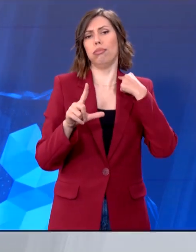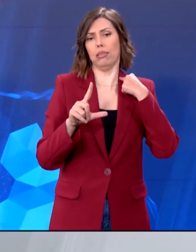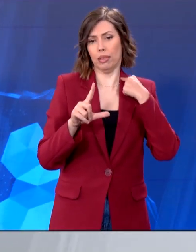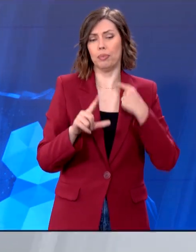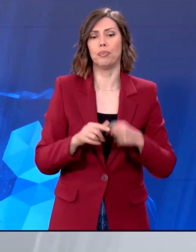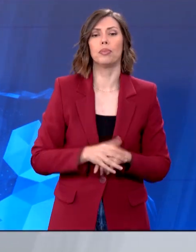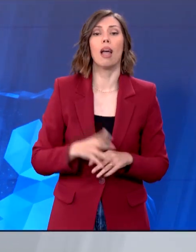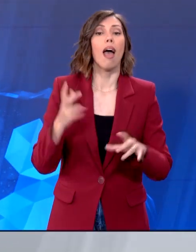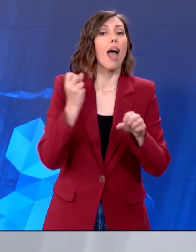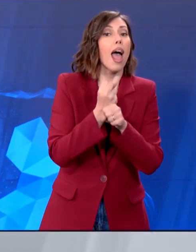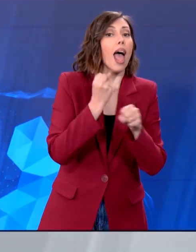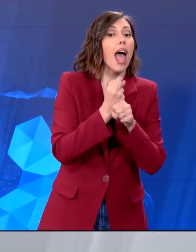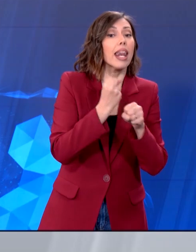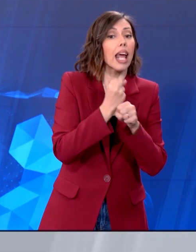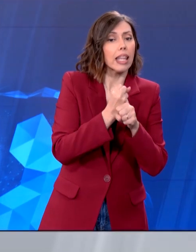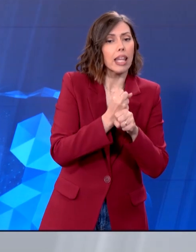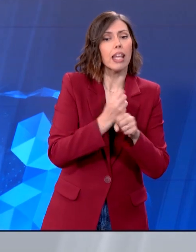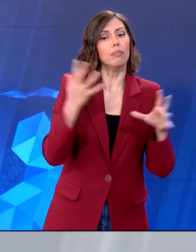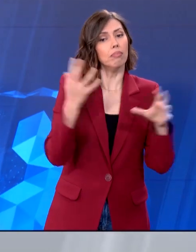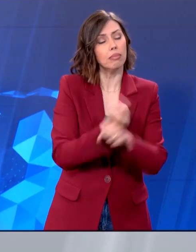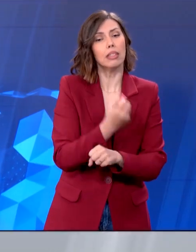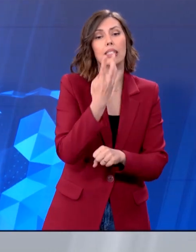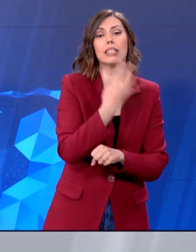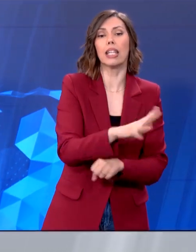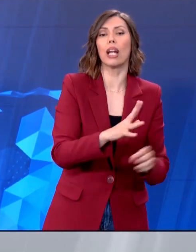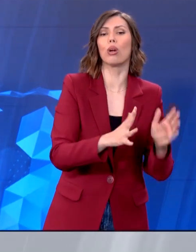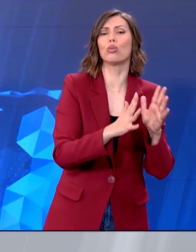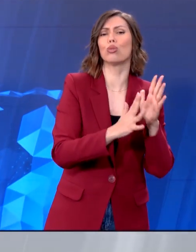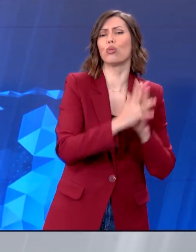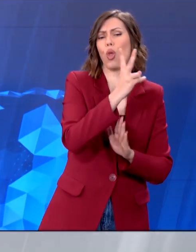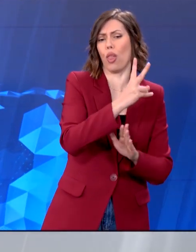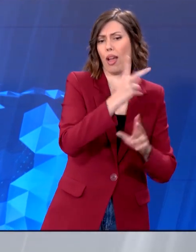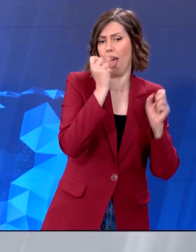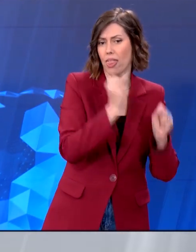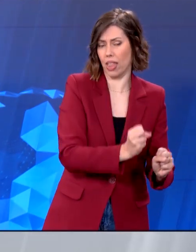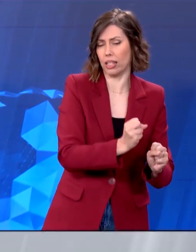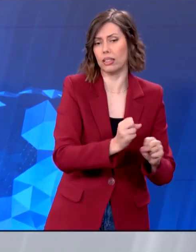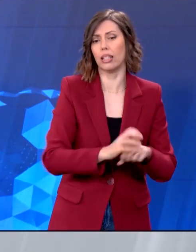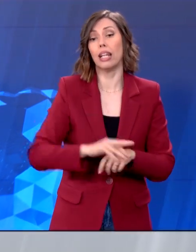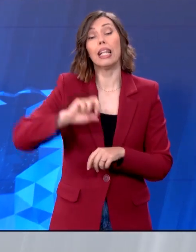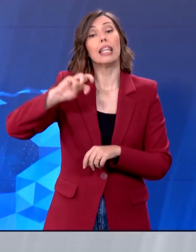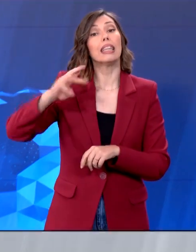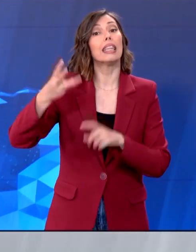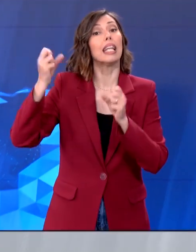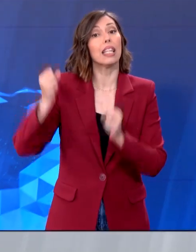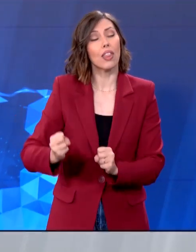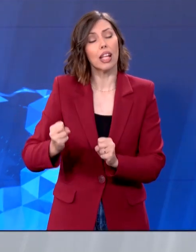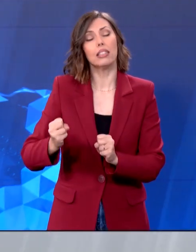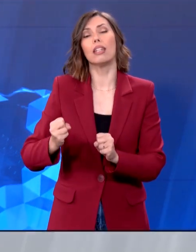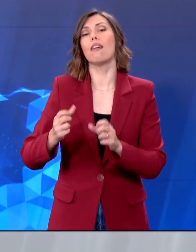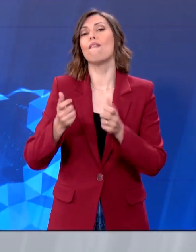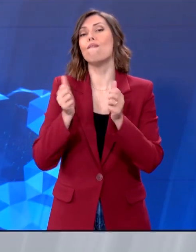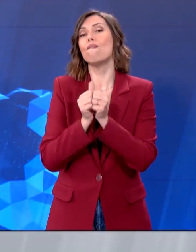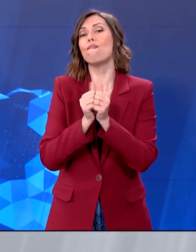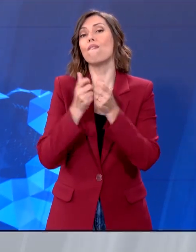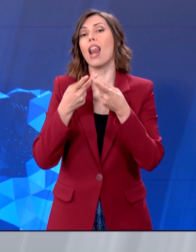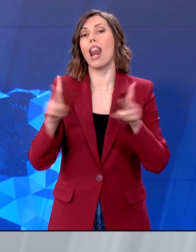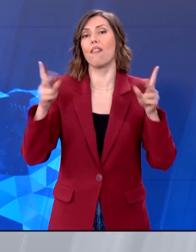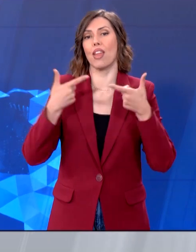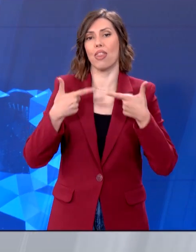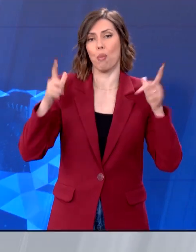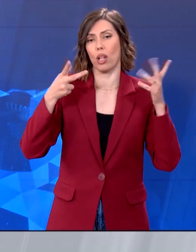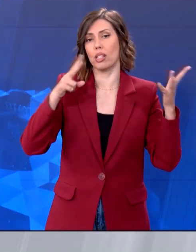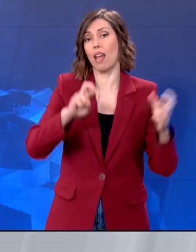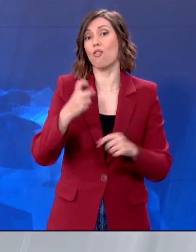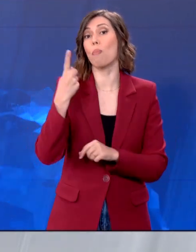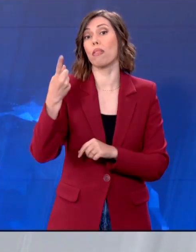312 έδρες συνθλίβοντας τους συντηρητικούς που έμειναν στις 121 έδρες. Τρίτη πολιτική δύναμη αναδεικνύονται οι φιλελεύθεροι δημοκράτες με 71